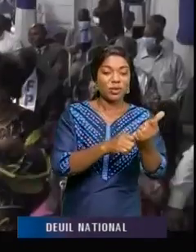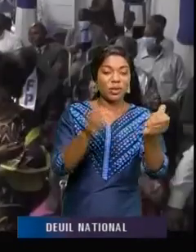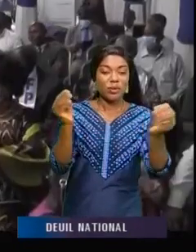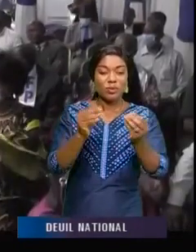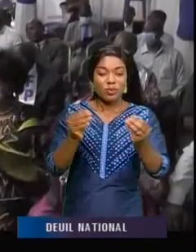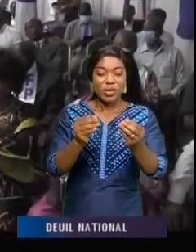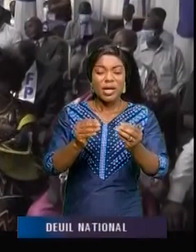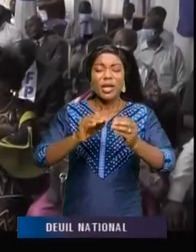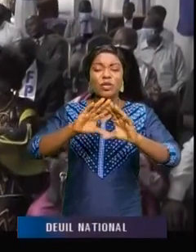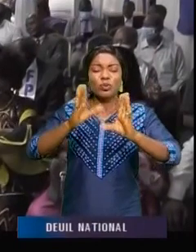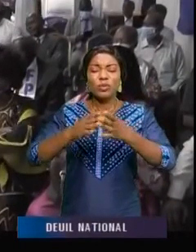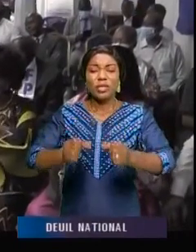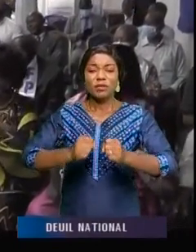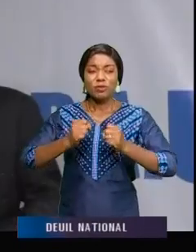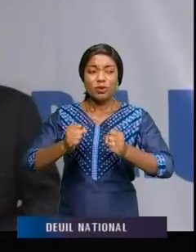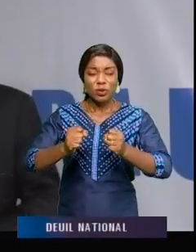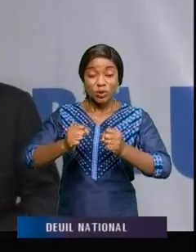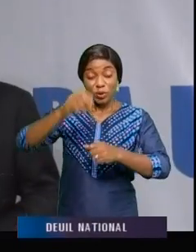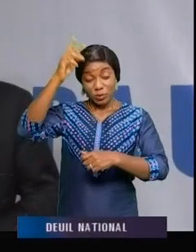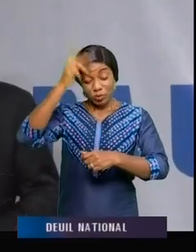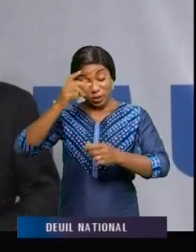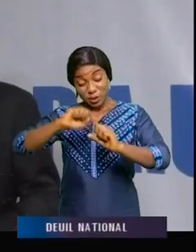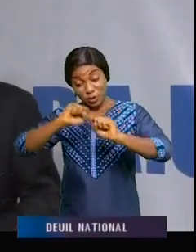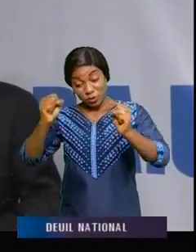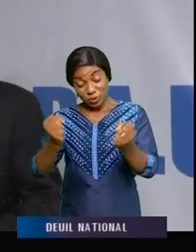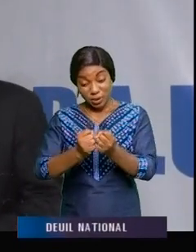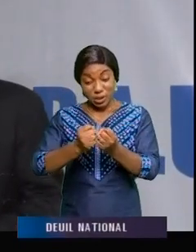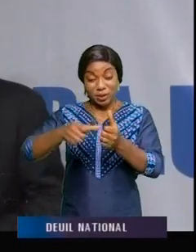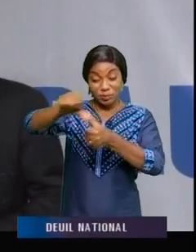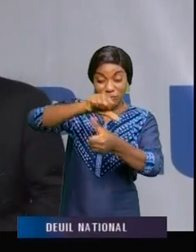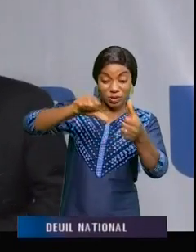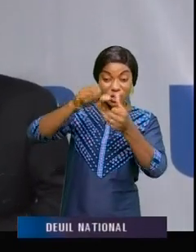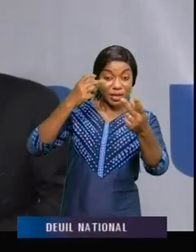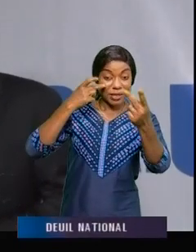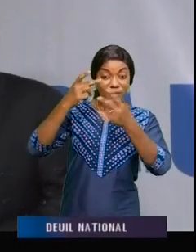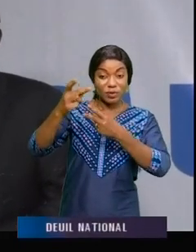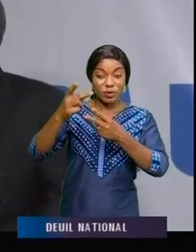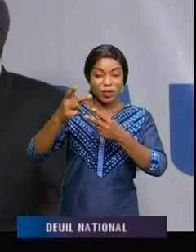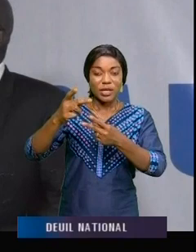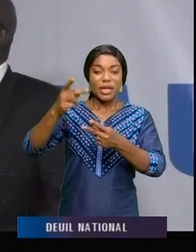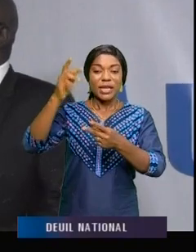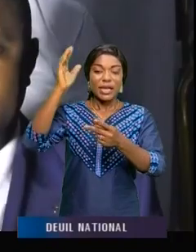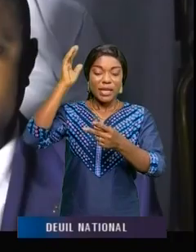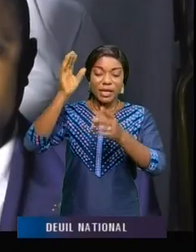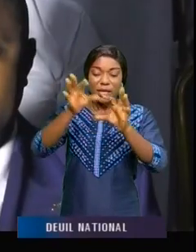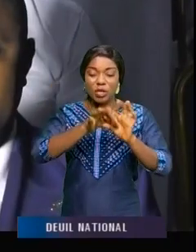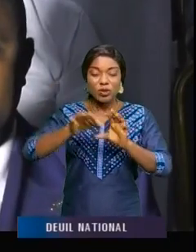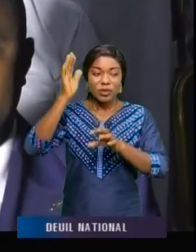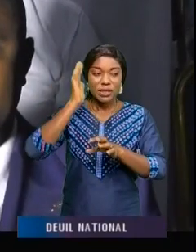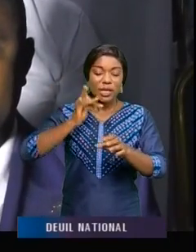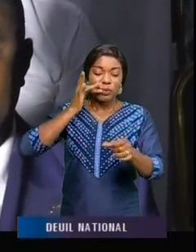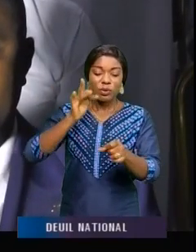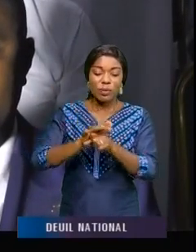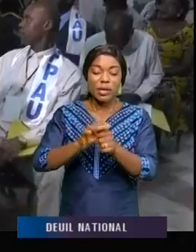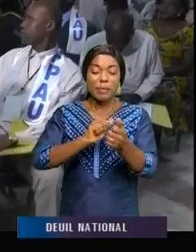toutes les forces et personnalités tant politiques que sociales autour de la vision des lignons sacrées telles qu'elles prônées par les présidents de la République, Félix Antoine